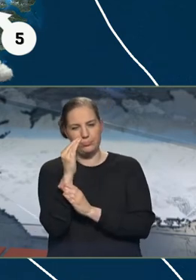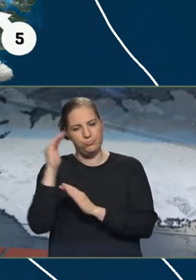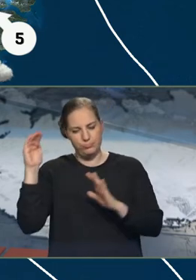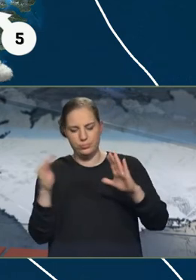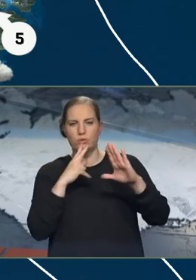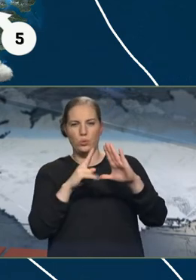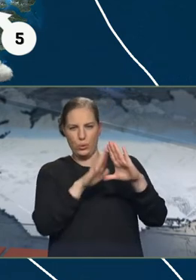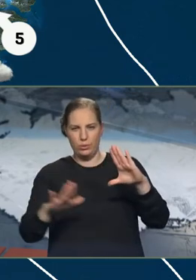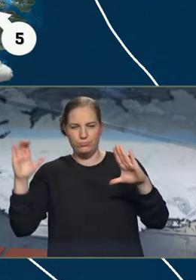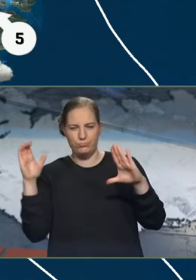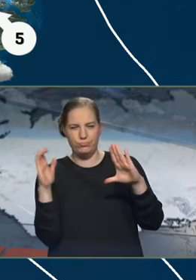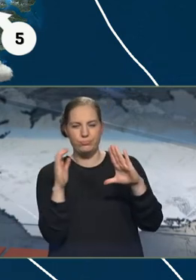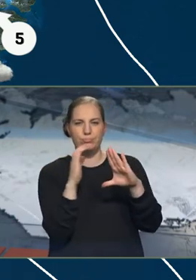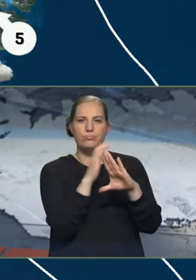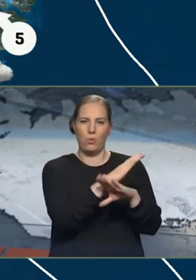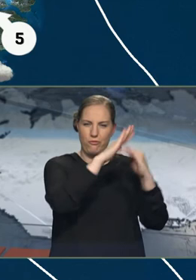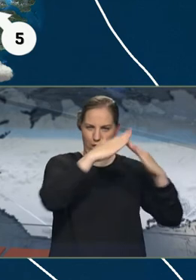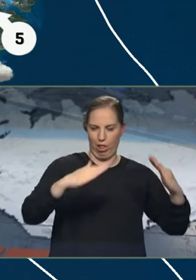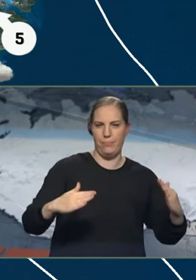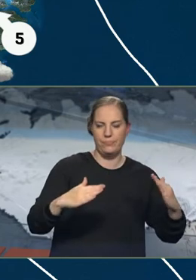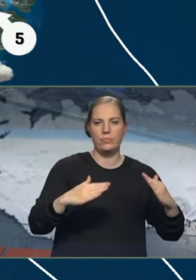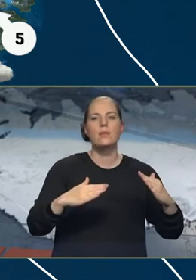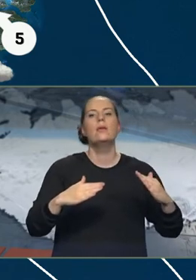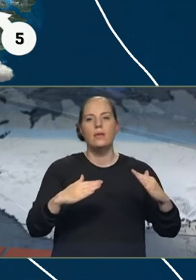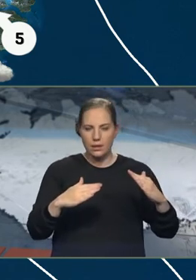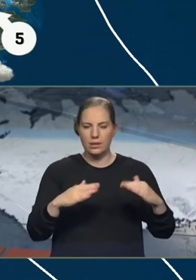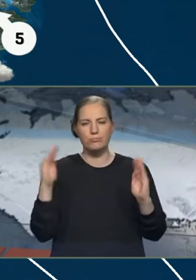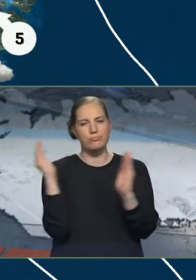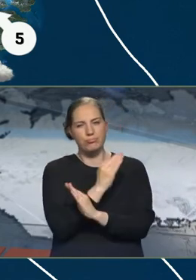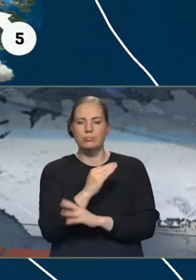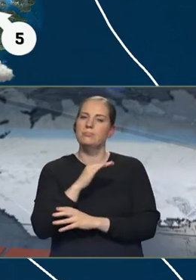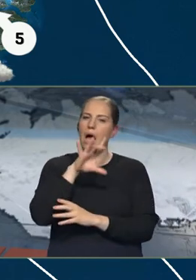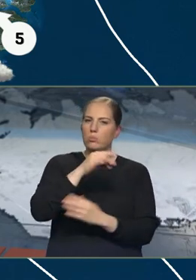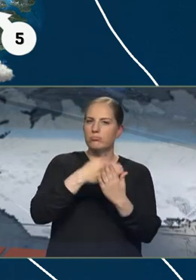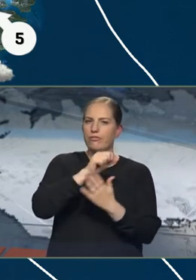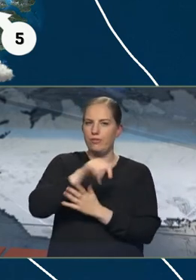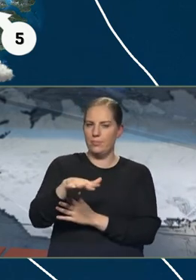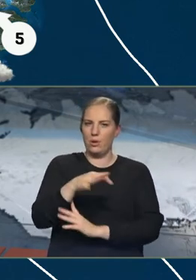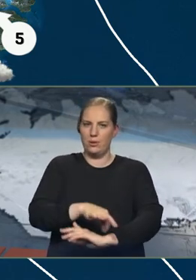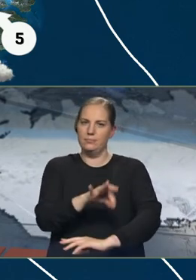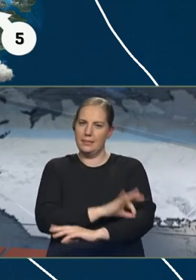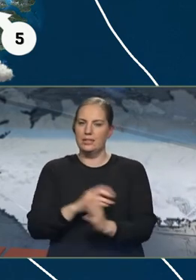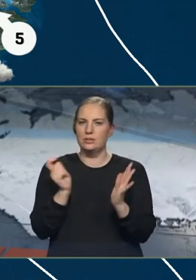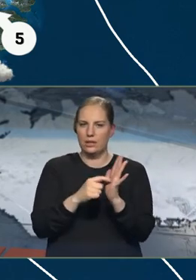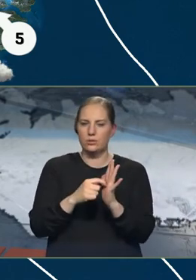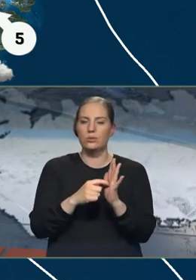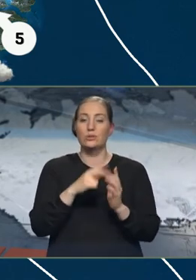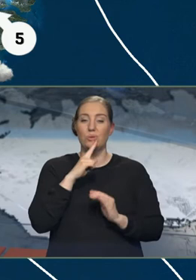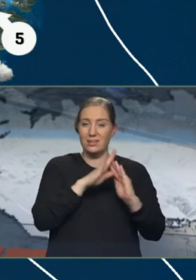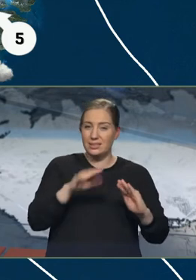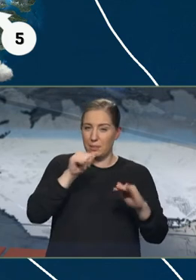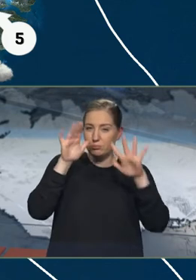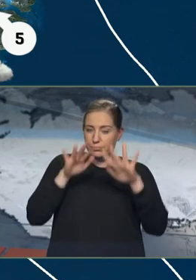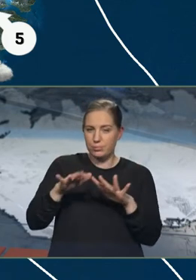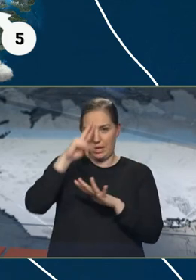einning verður hvast við fjöll söðu vestanlands. Annars verður vindur víða á bylunu 8-15 metrar á sekundum, lítisáttar vætasunnalands en